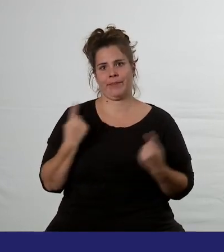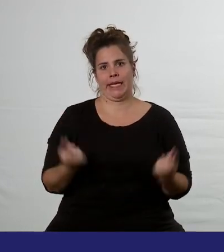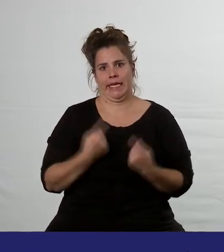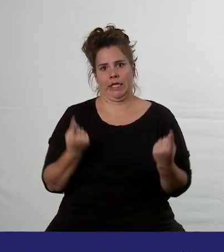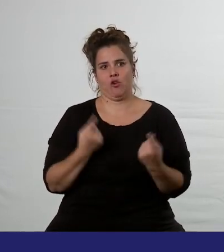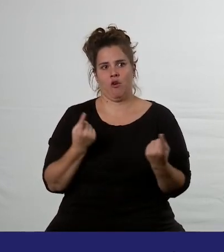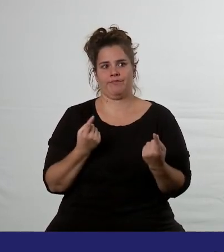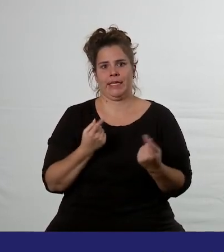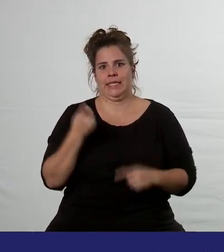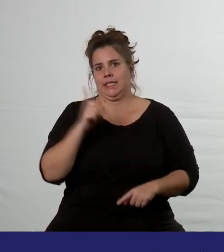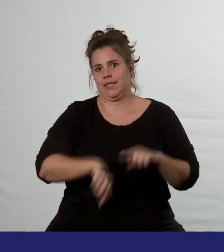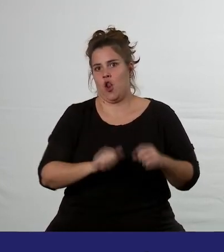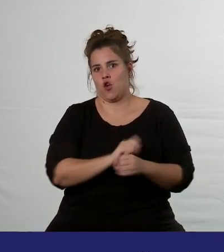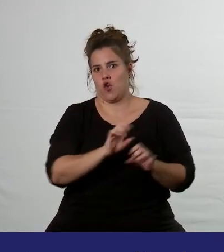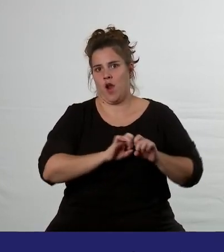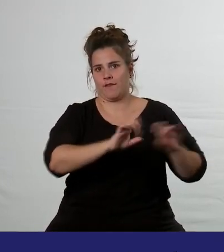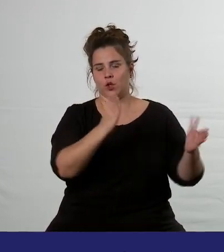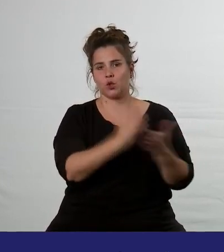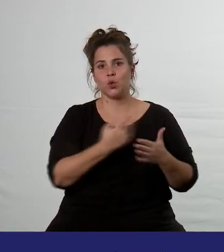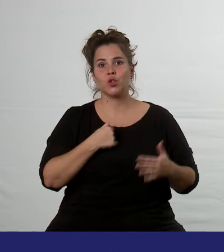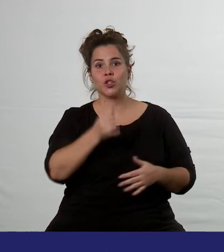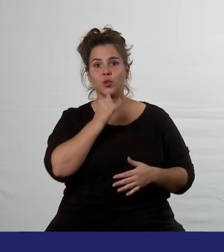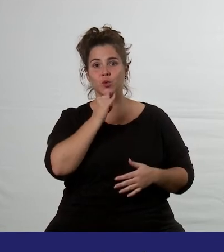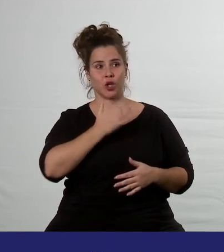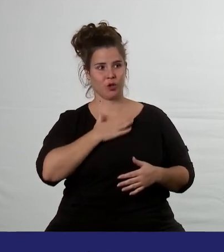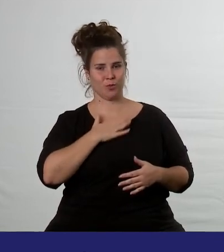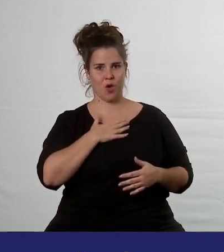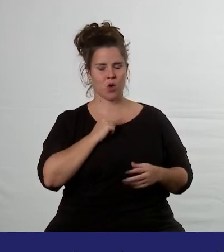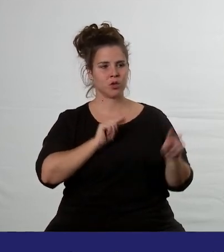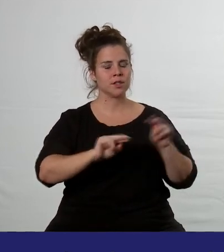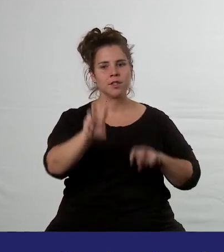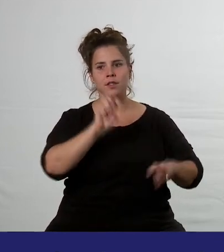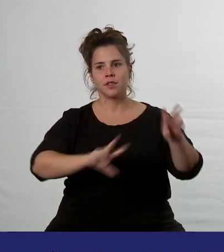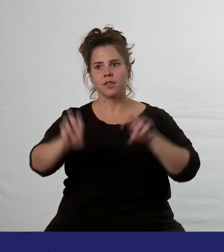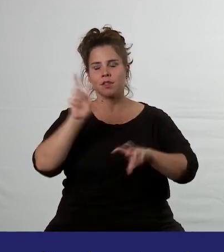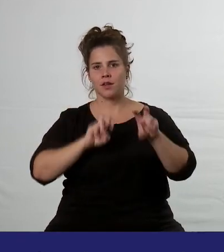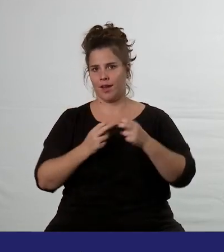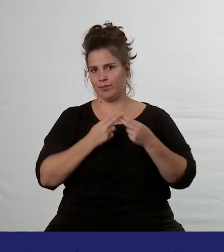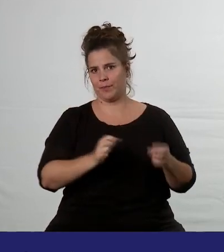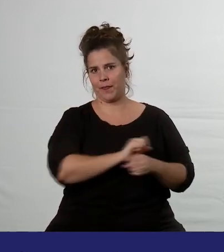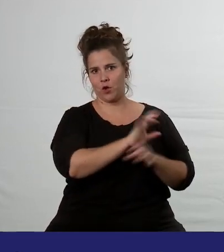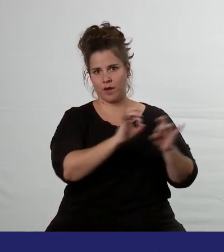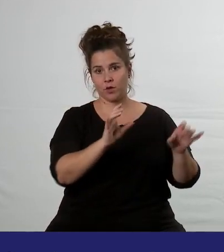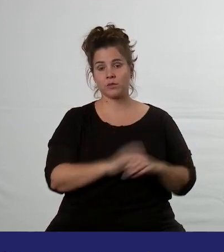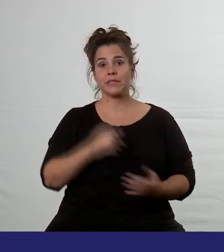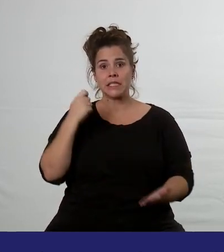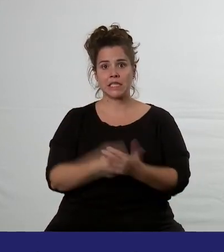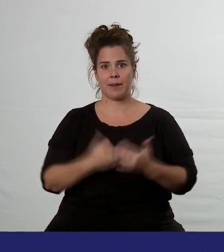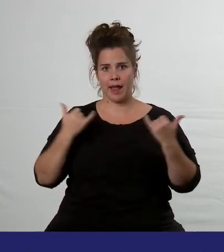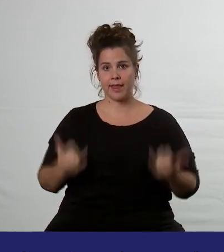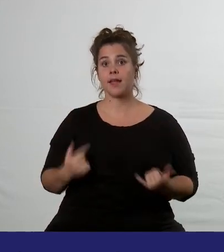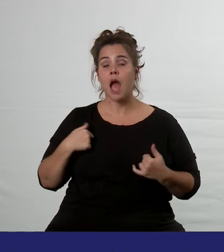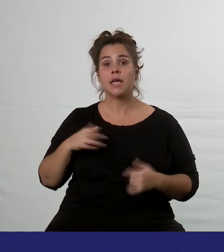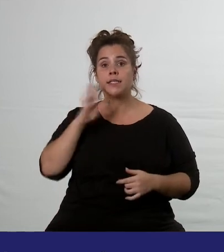vlastně dostala. Nyní totiž vím, že až jednou budu lékařkou, nikdy si nepřestanu vážit sester a jejich práce.